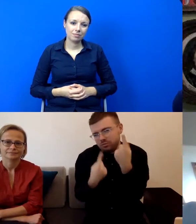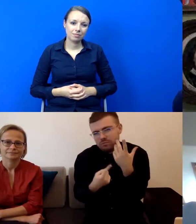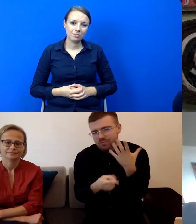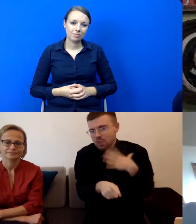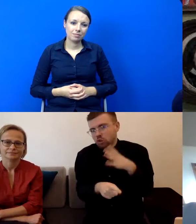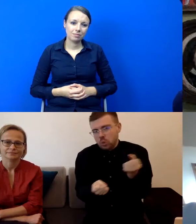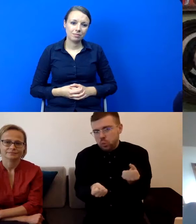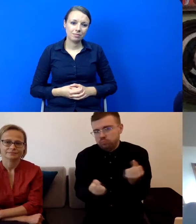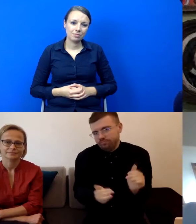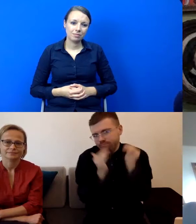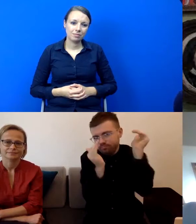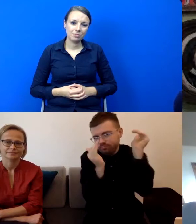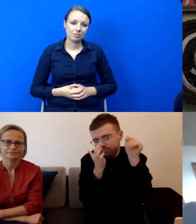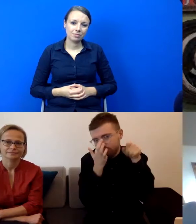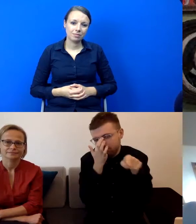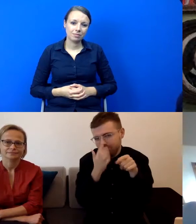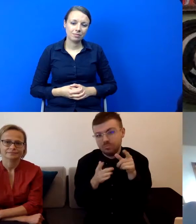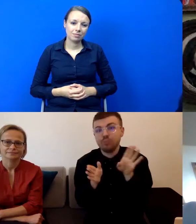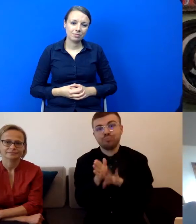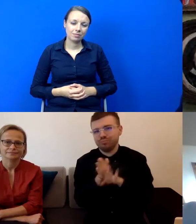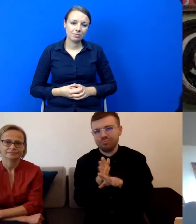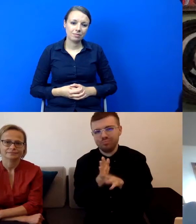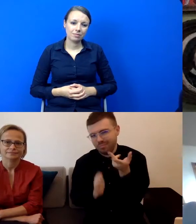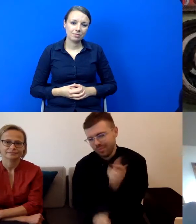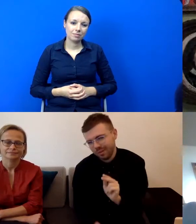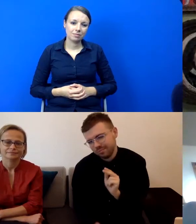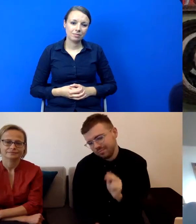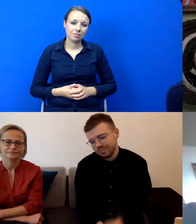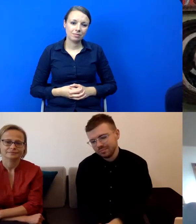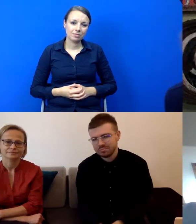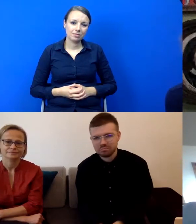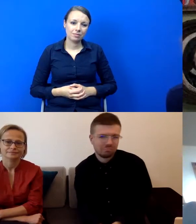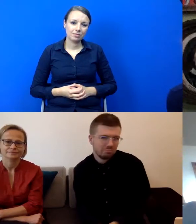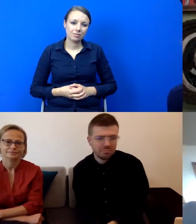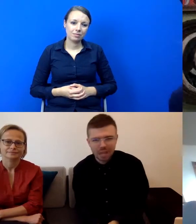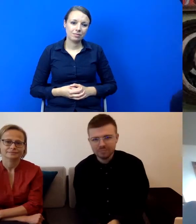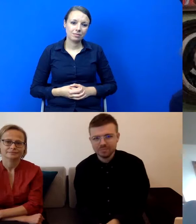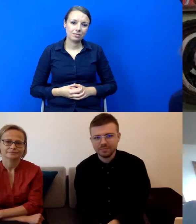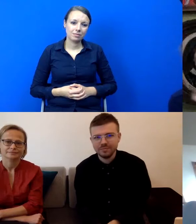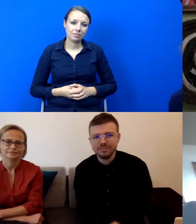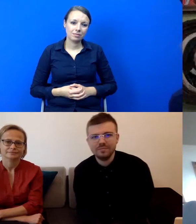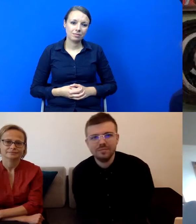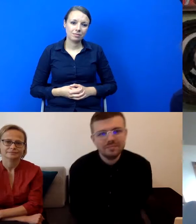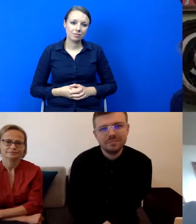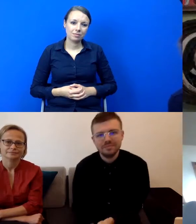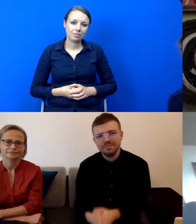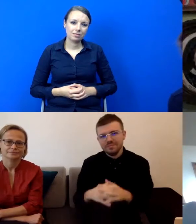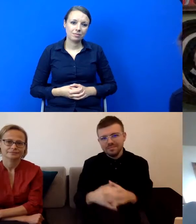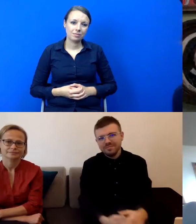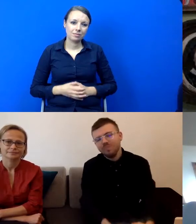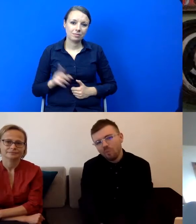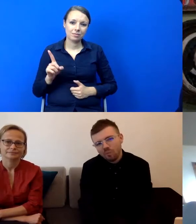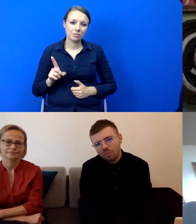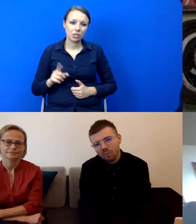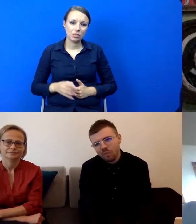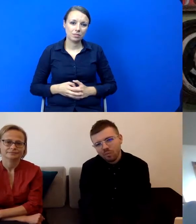to jest ważne i to pozwala na to, żeby młodzież głucha właśnie miała